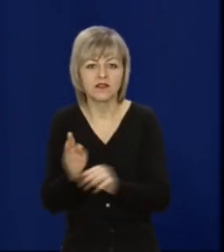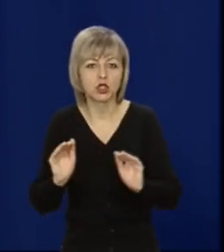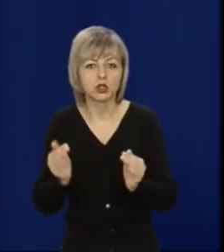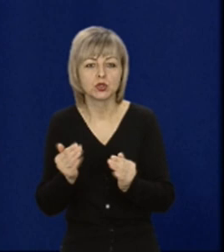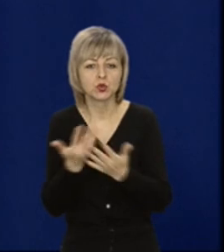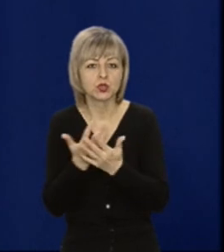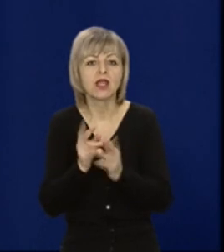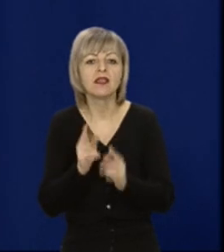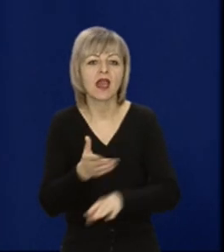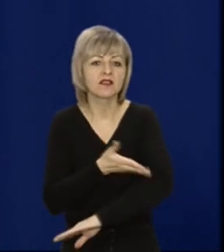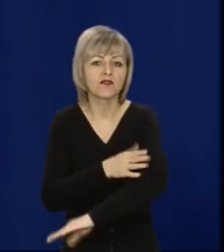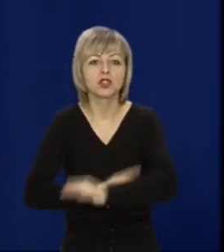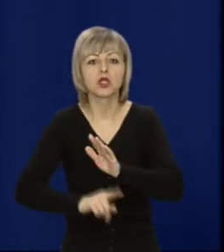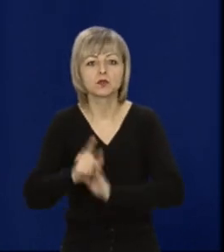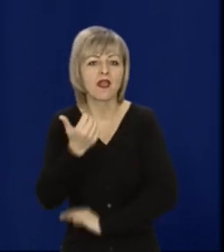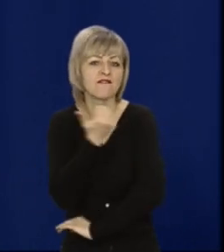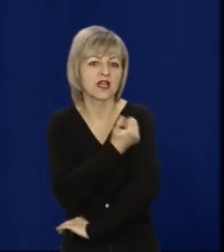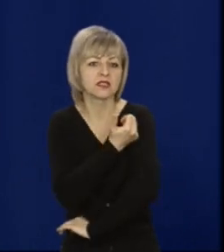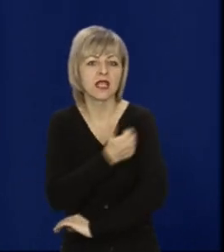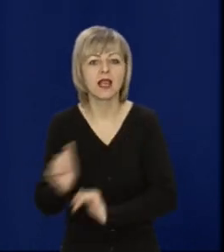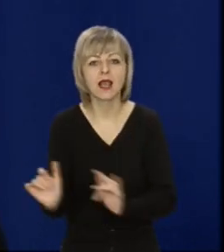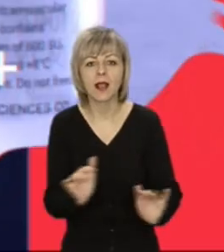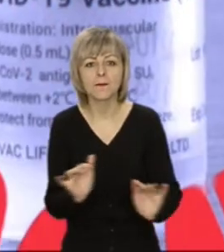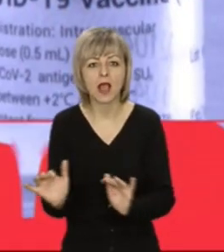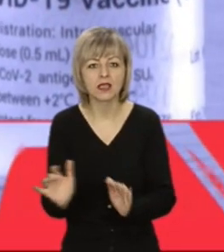коли на Волині розпочиналася вакцинальна кампанія.